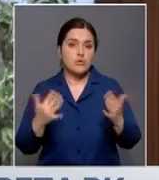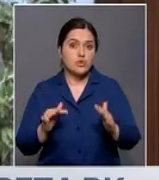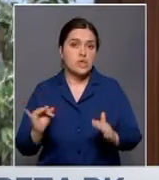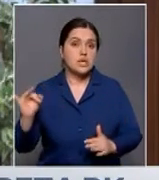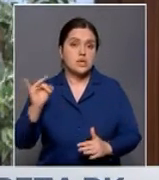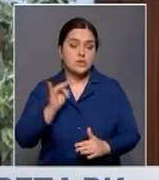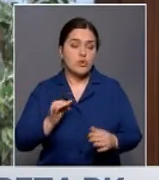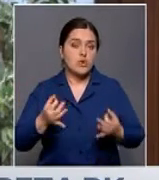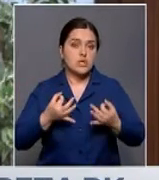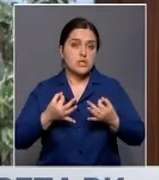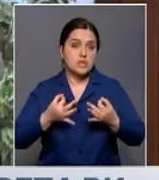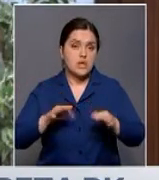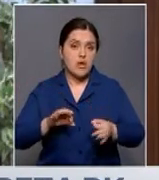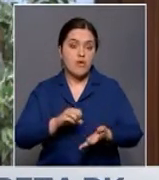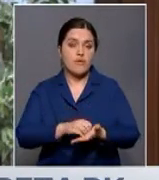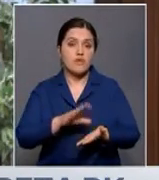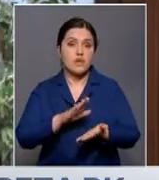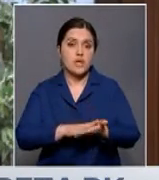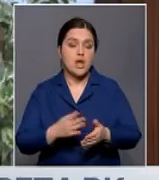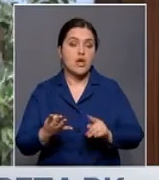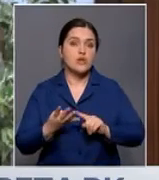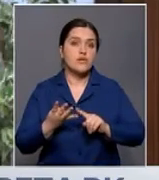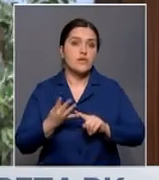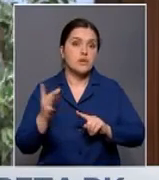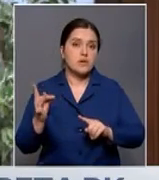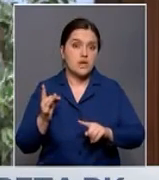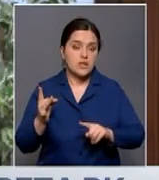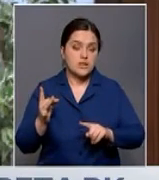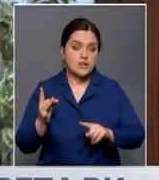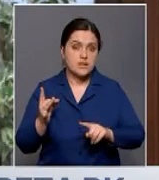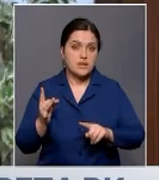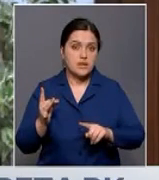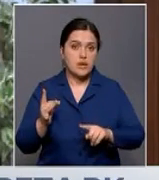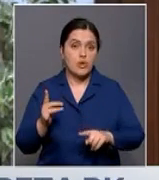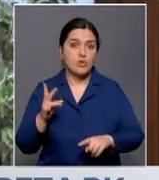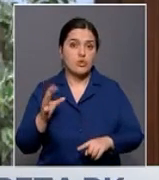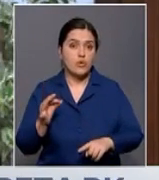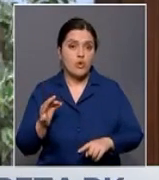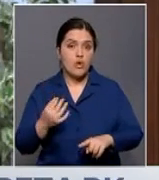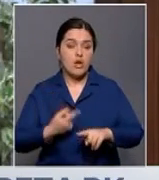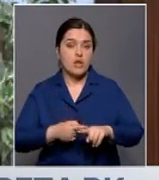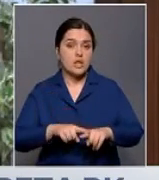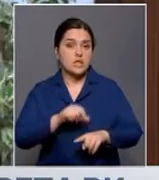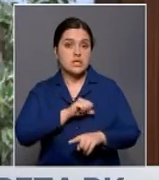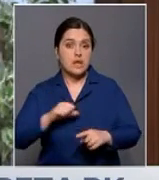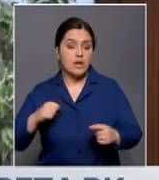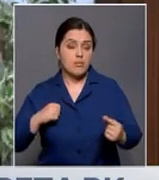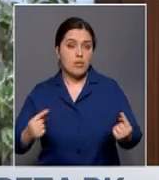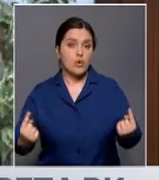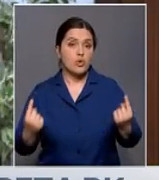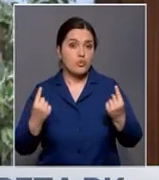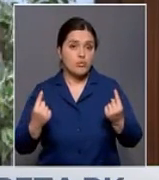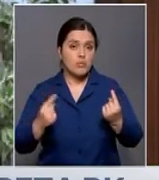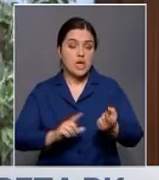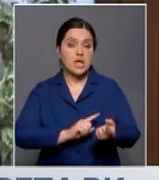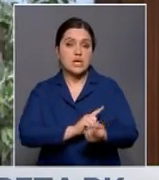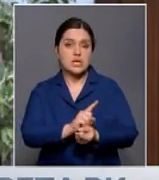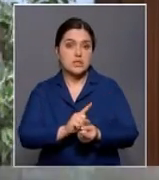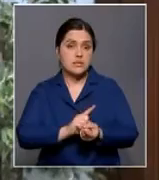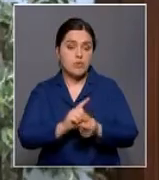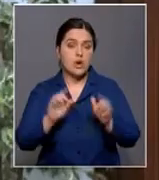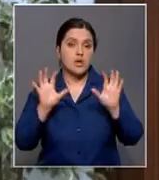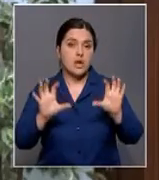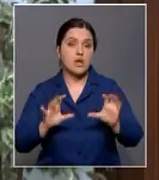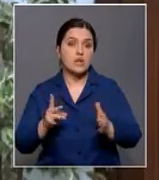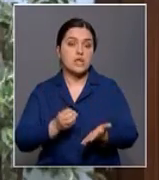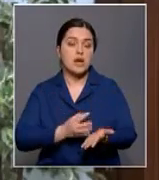независимости вносится четвертый раз. Но это самое масштабное изменение Конституции, и оно